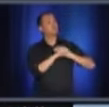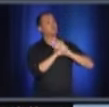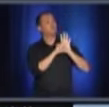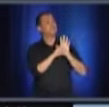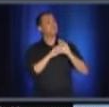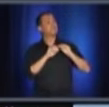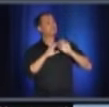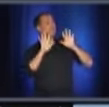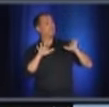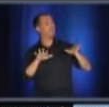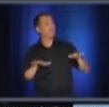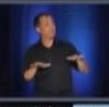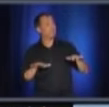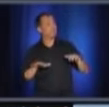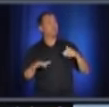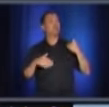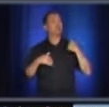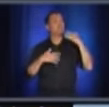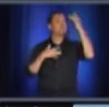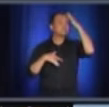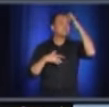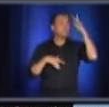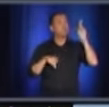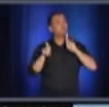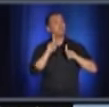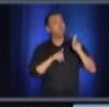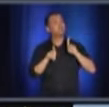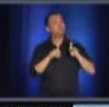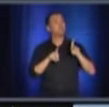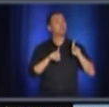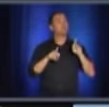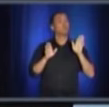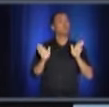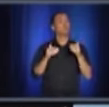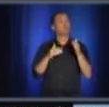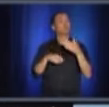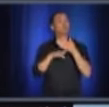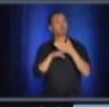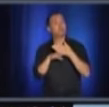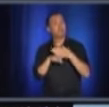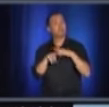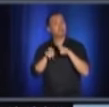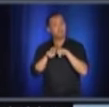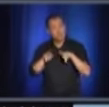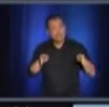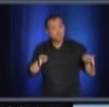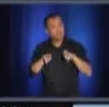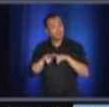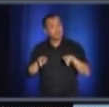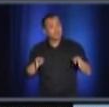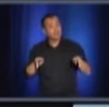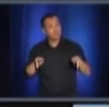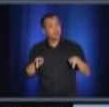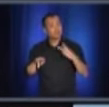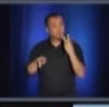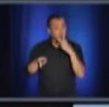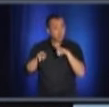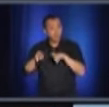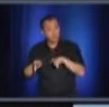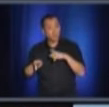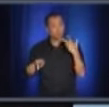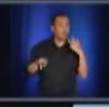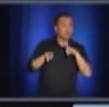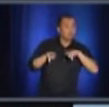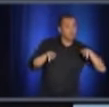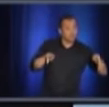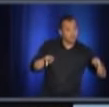partagées avec un ou deux autres patients. Ce qu'il nous faut faire très rapidement, c'est de s'assurer,